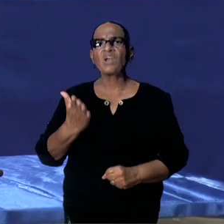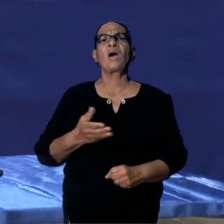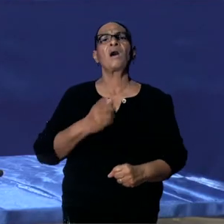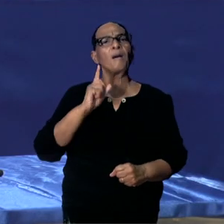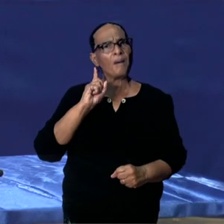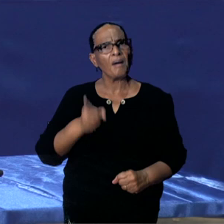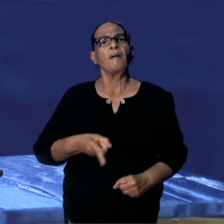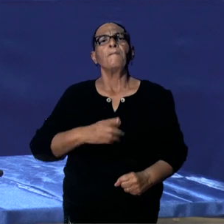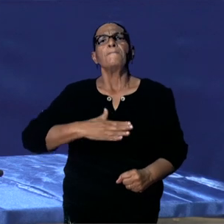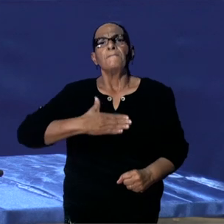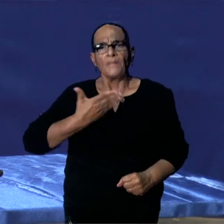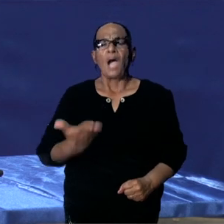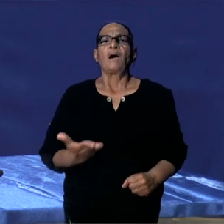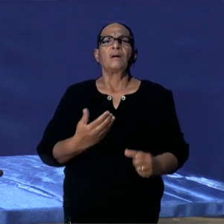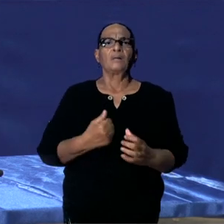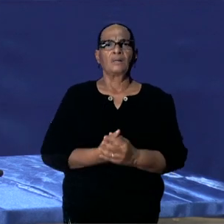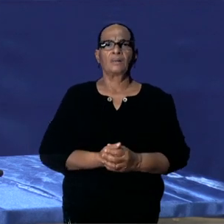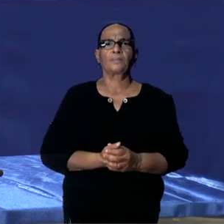Minister Ramadine.